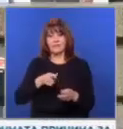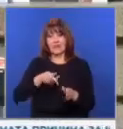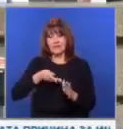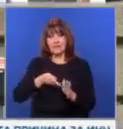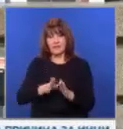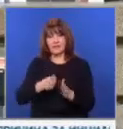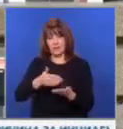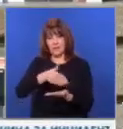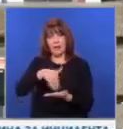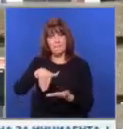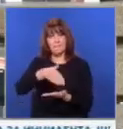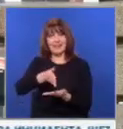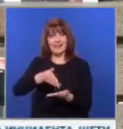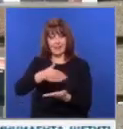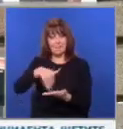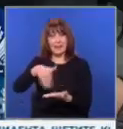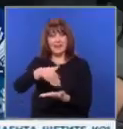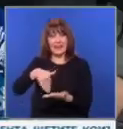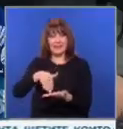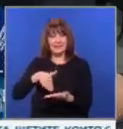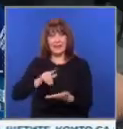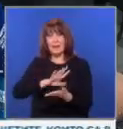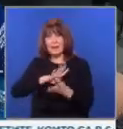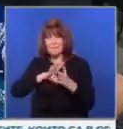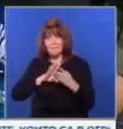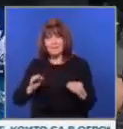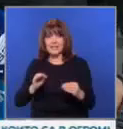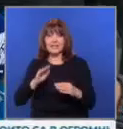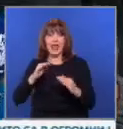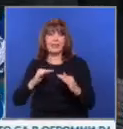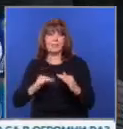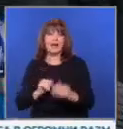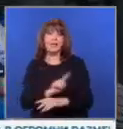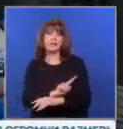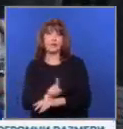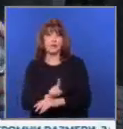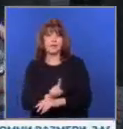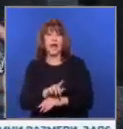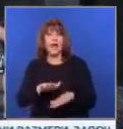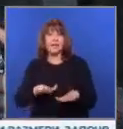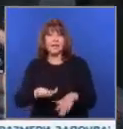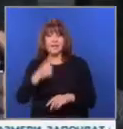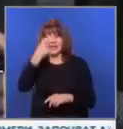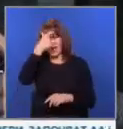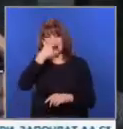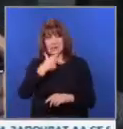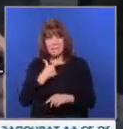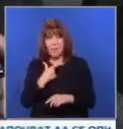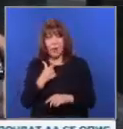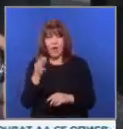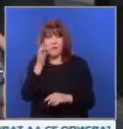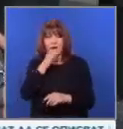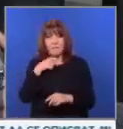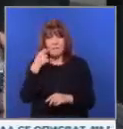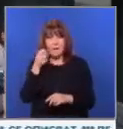намали. Детето, разбира се, умира с ясната представа, че е абсолютно само, че няма мама, няма тати до